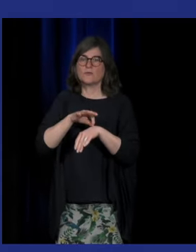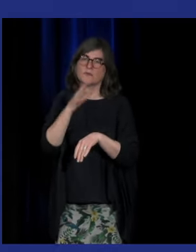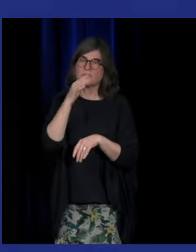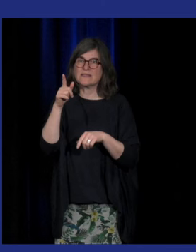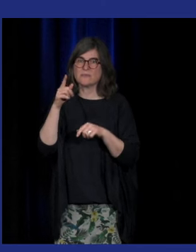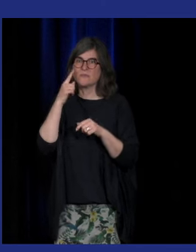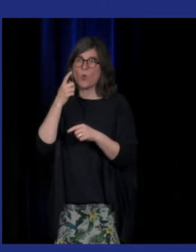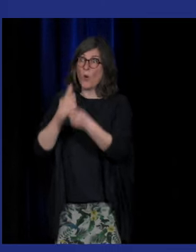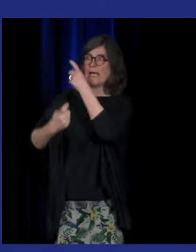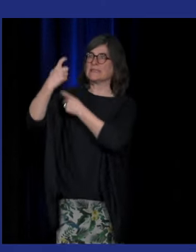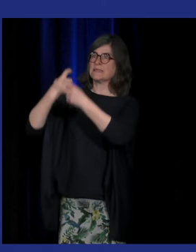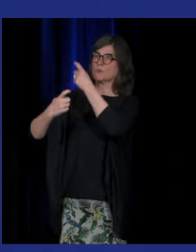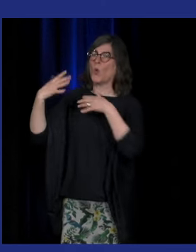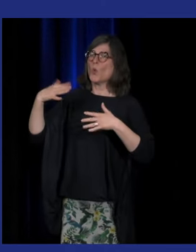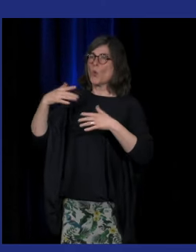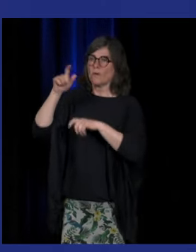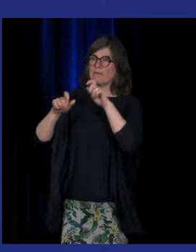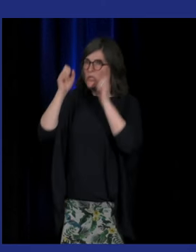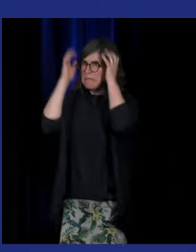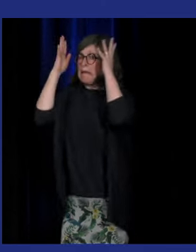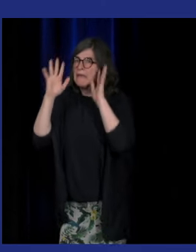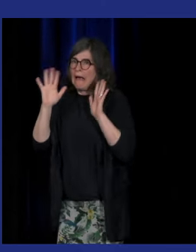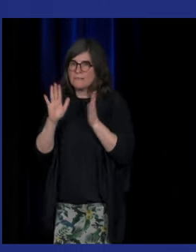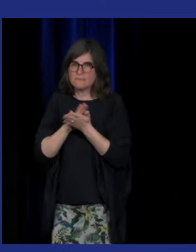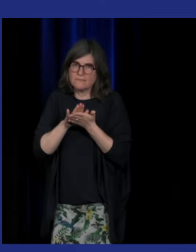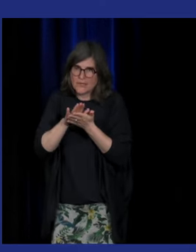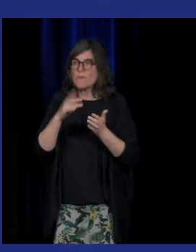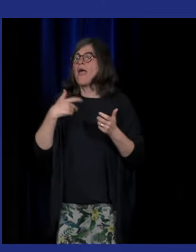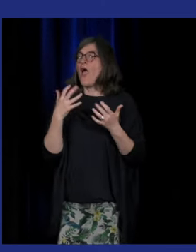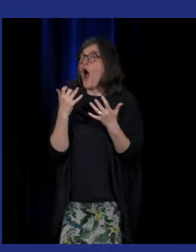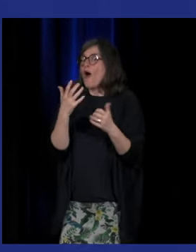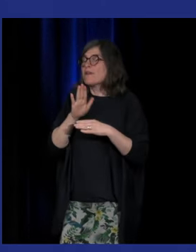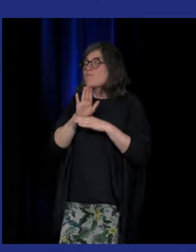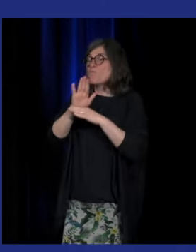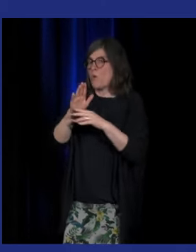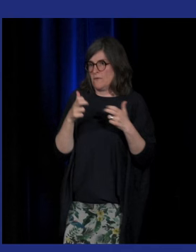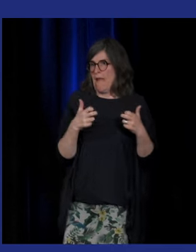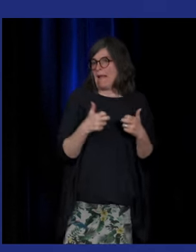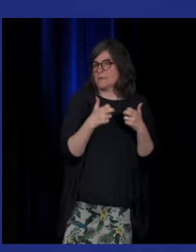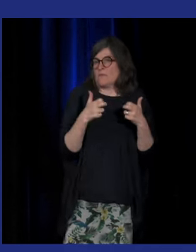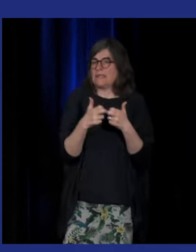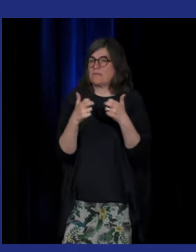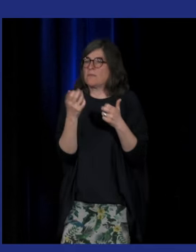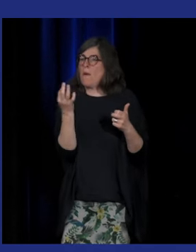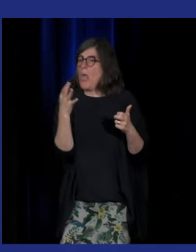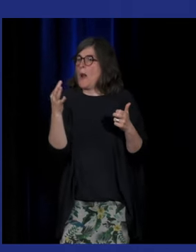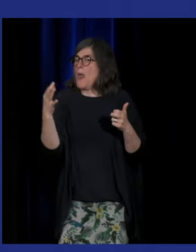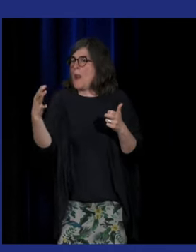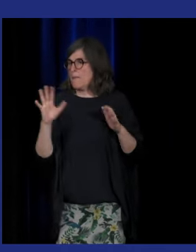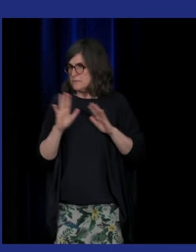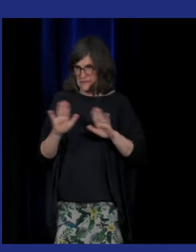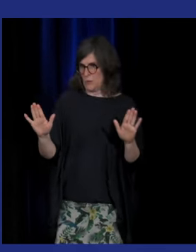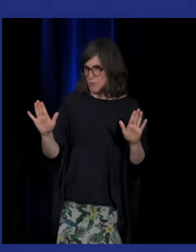dressés. Mais en fait, ce qu'on avait envie juste de vous montrer, de donner quelques exemples que vous allez voir après, après,